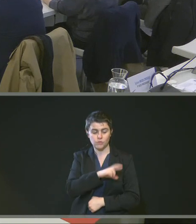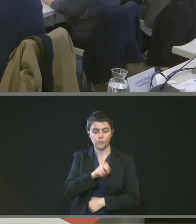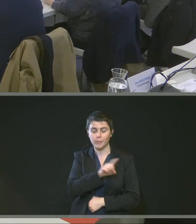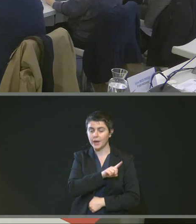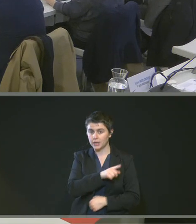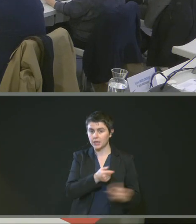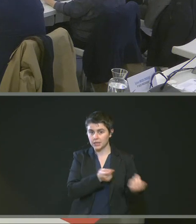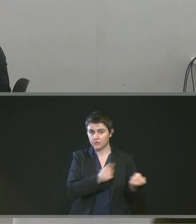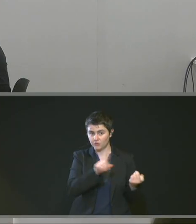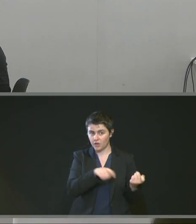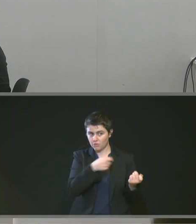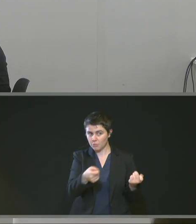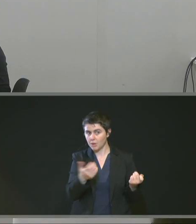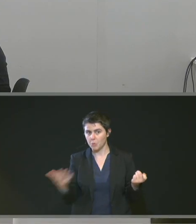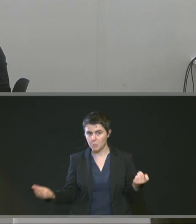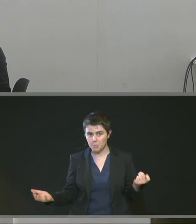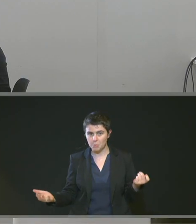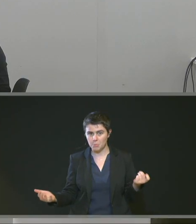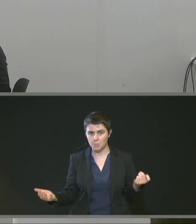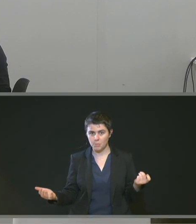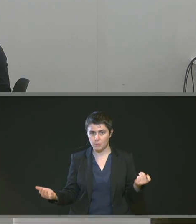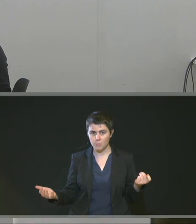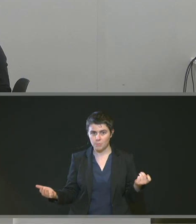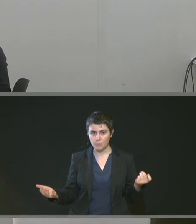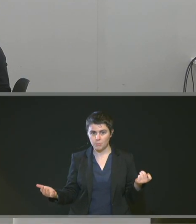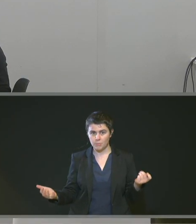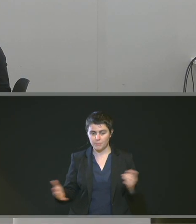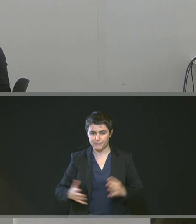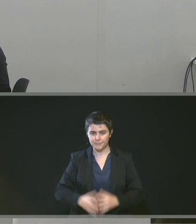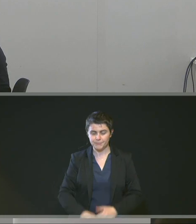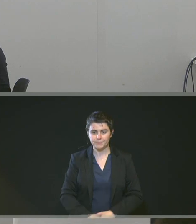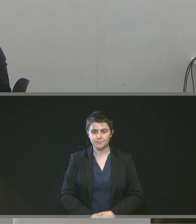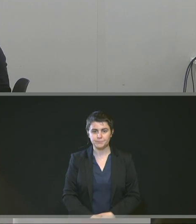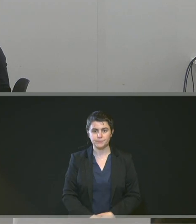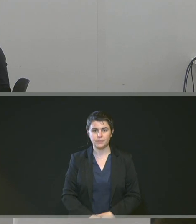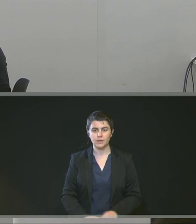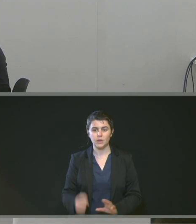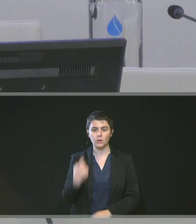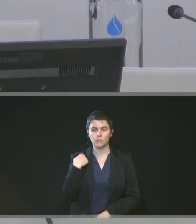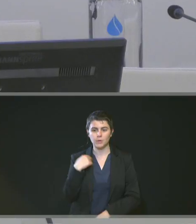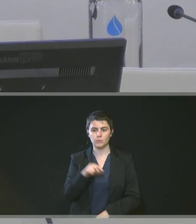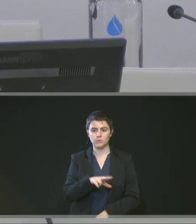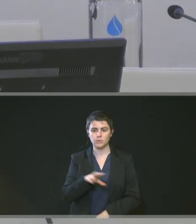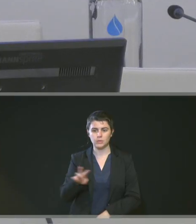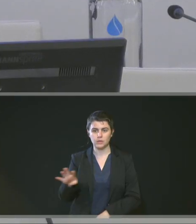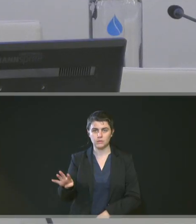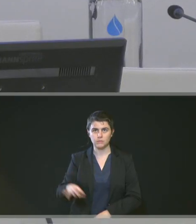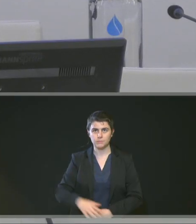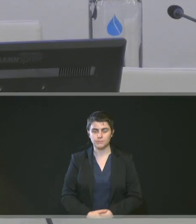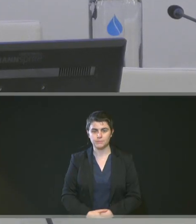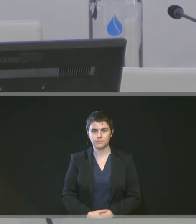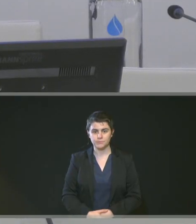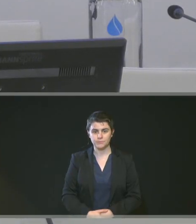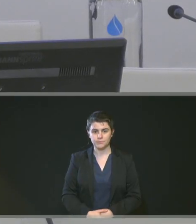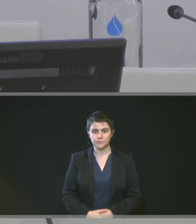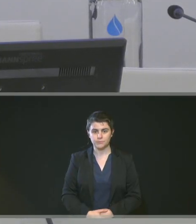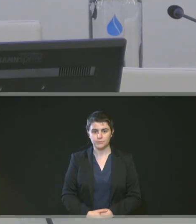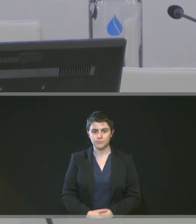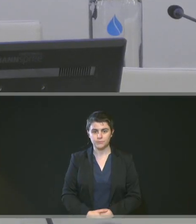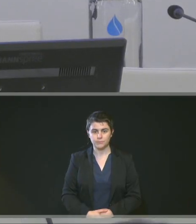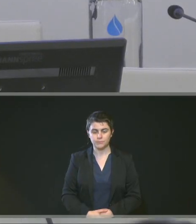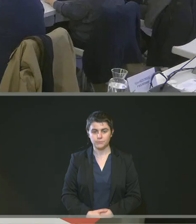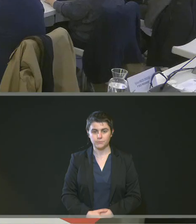Donc ce serait lui normalement pour présenter la délibération.'est la 34. Est-ce qu'il a des questions sur cette